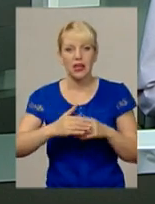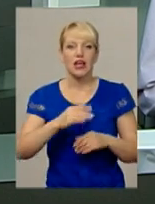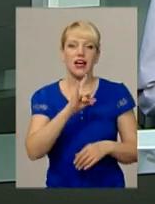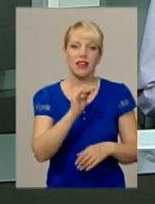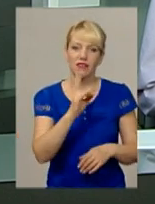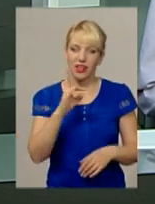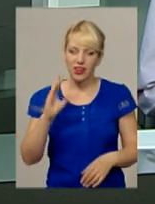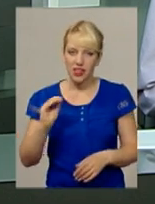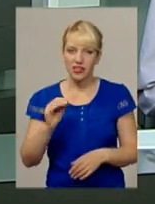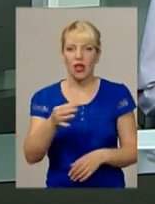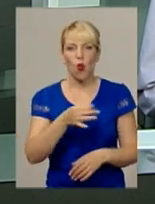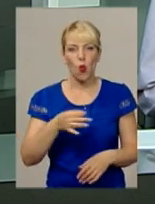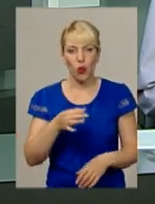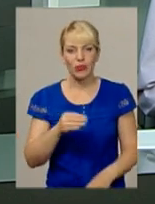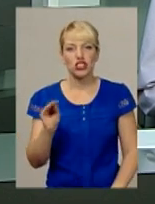Житомирській та Київській.